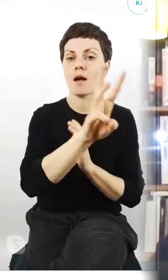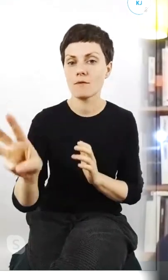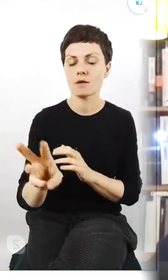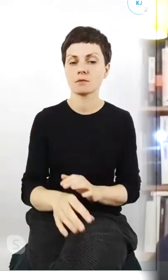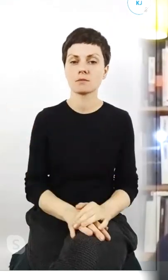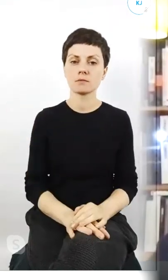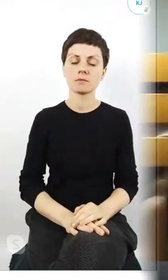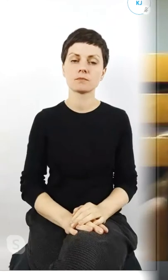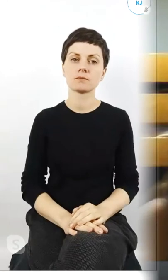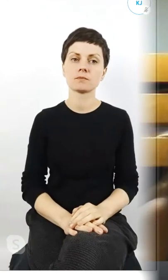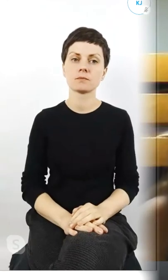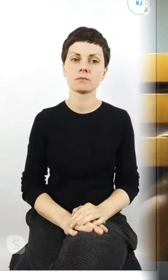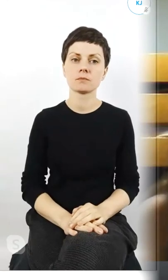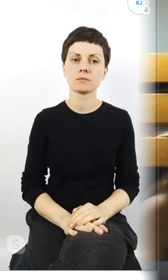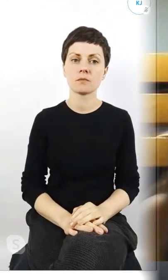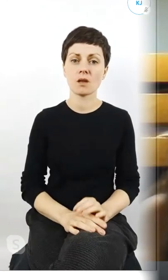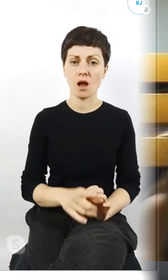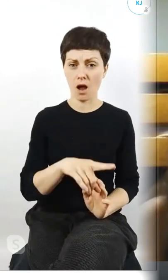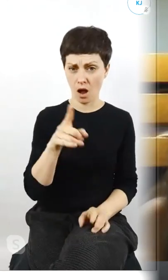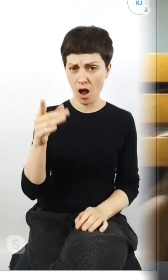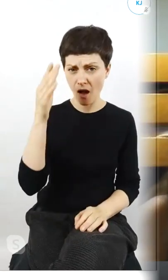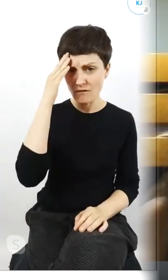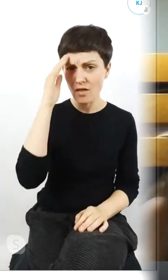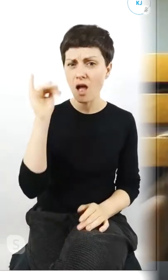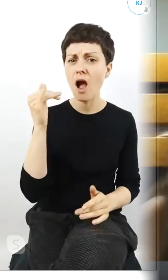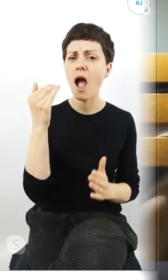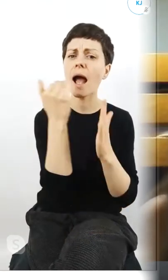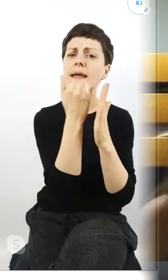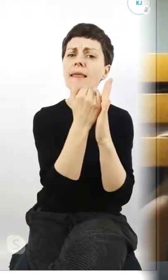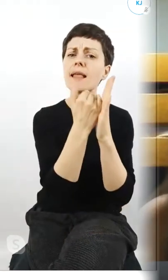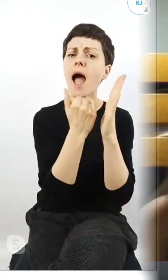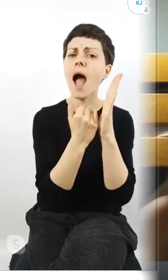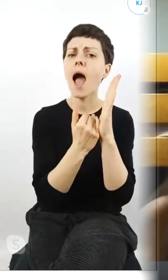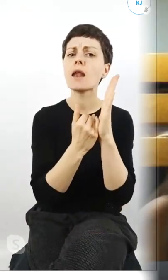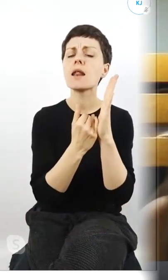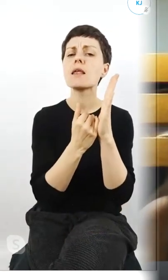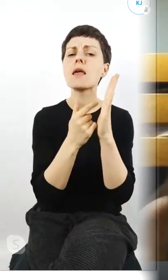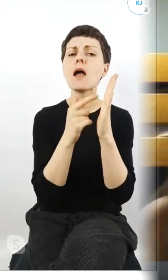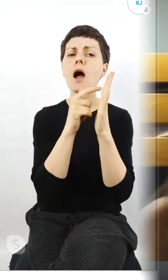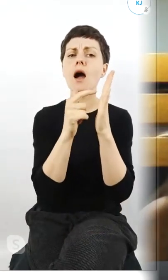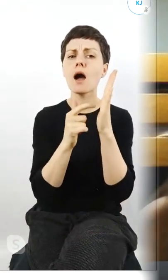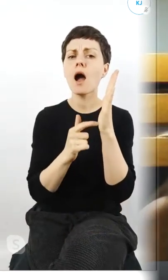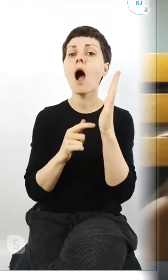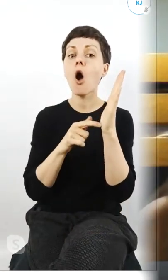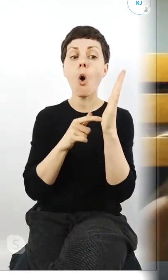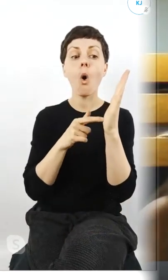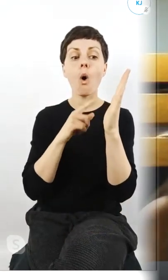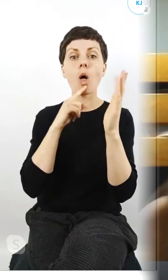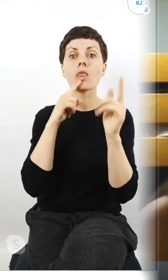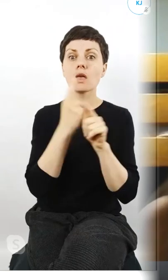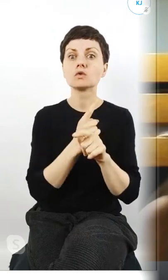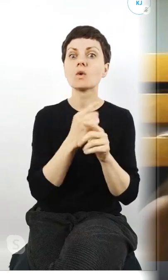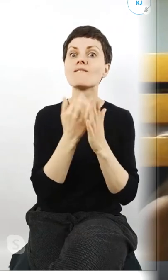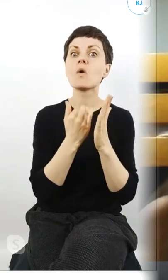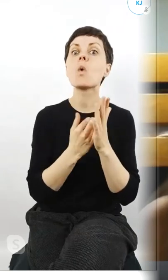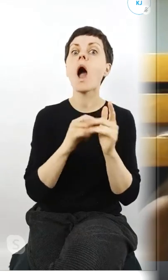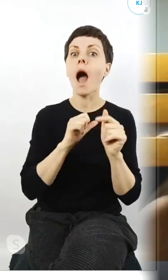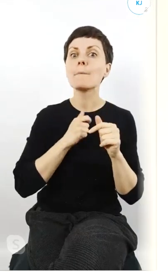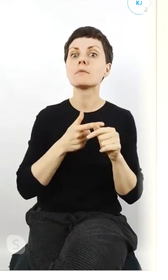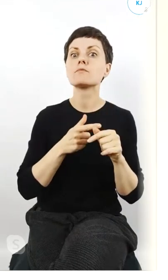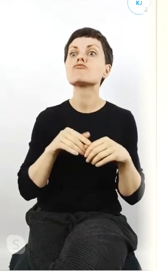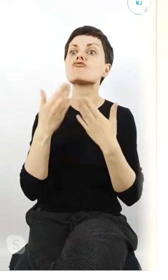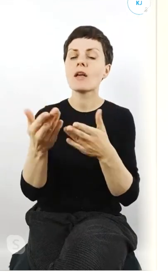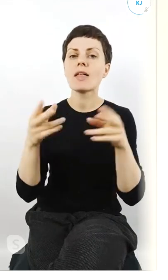a wie pan jakie są w ogóle kryteria według których przyznaje się ten tytuł nie ma nie mam